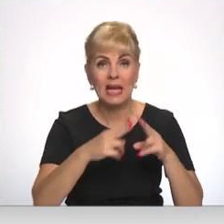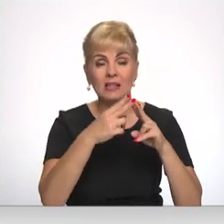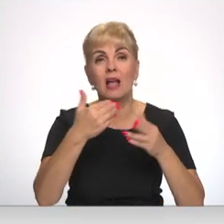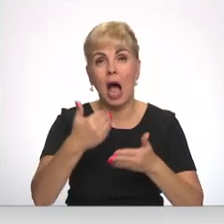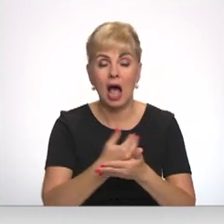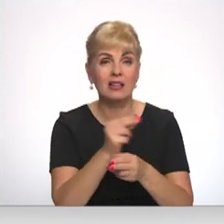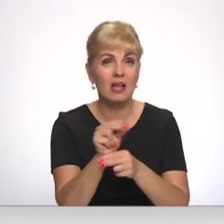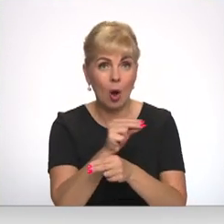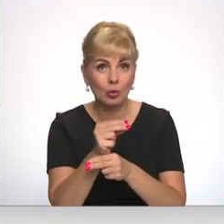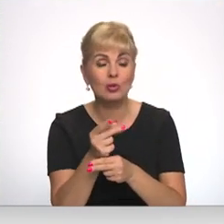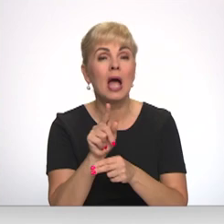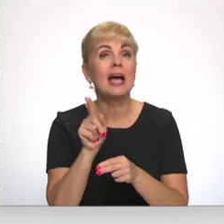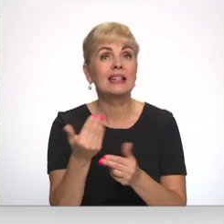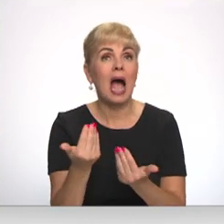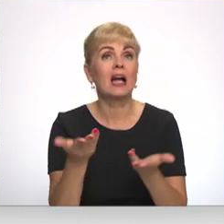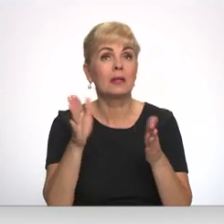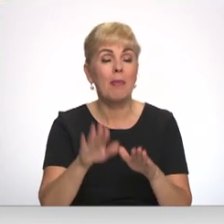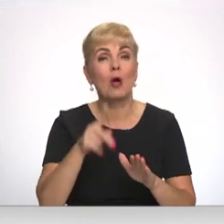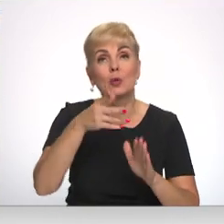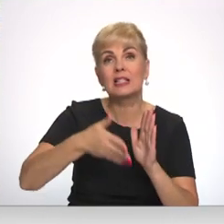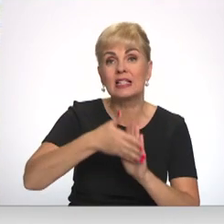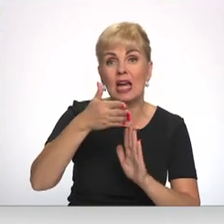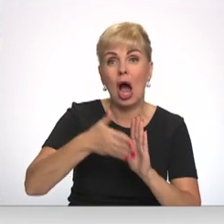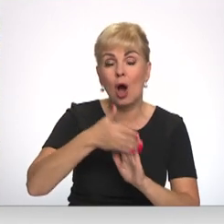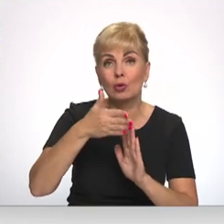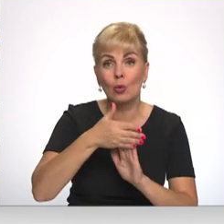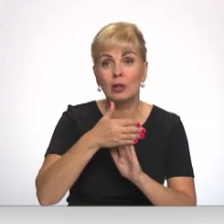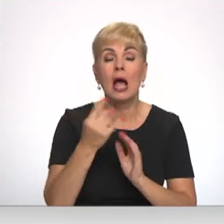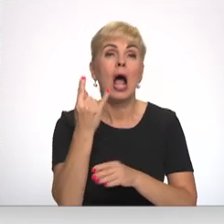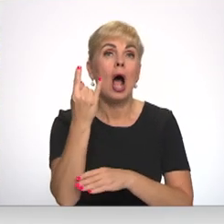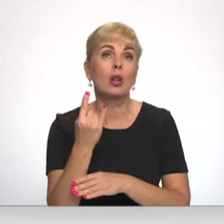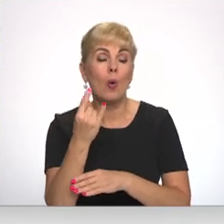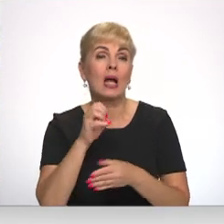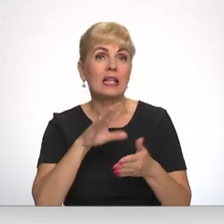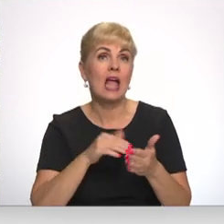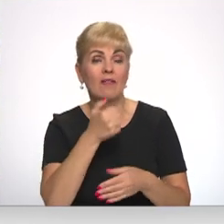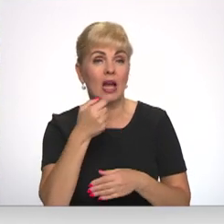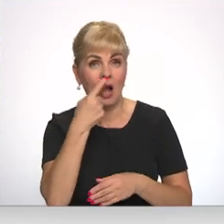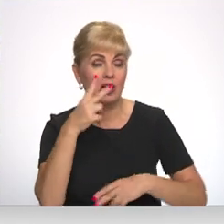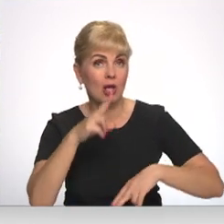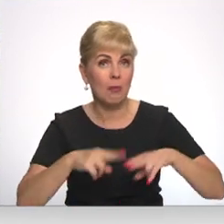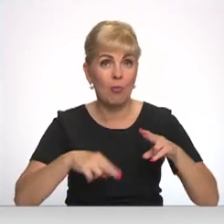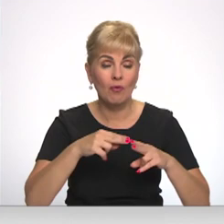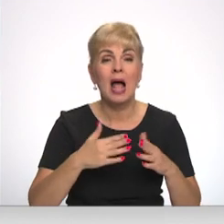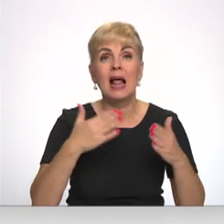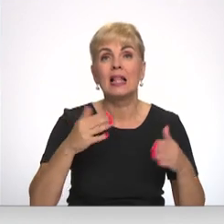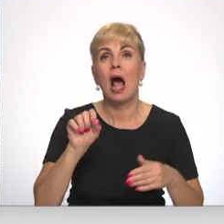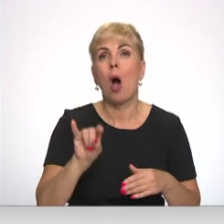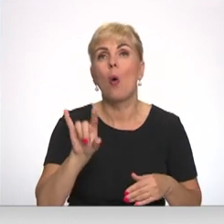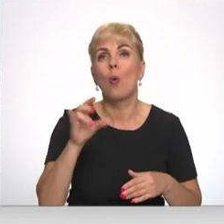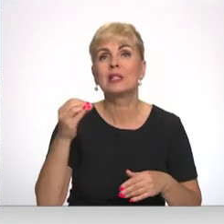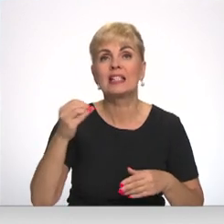vēsturiskās spils palikus tikai viena siena ar palādio tipa logu. 19. gadsimtā būvētās lielaucas spils